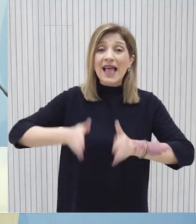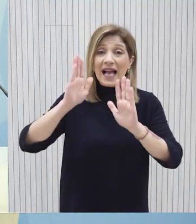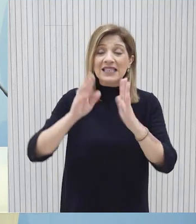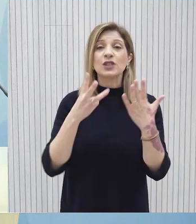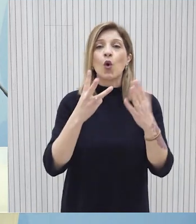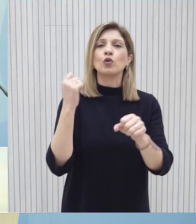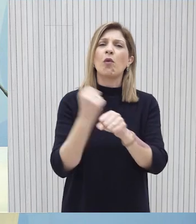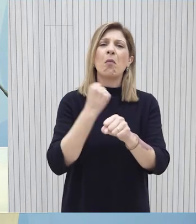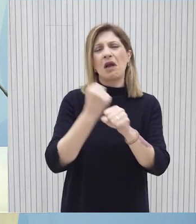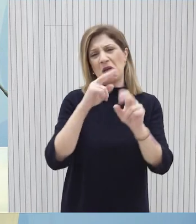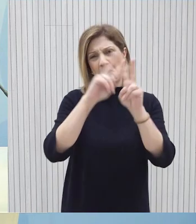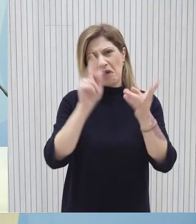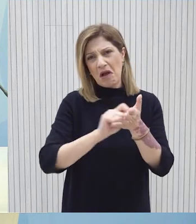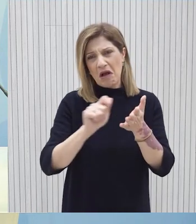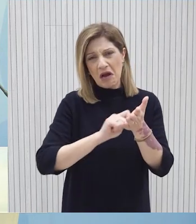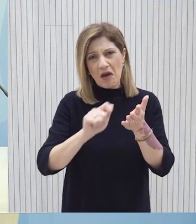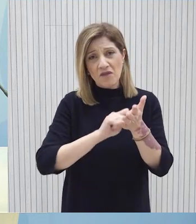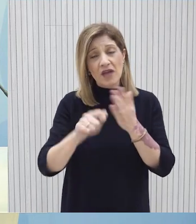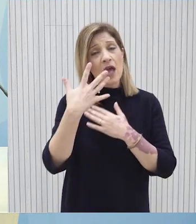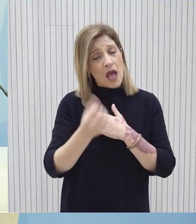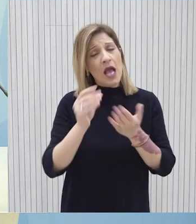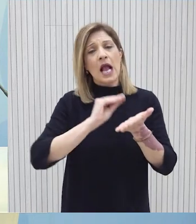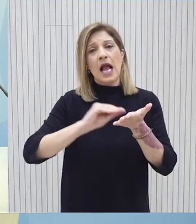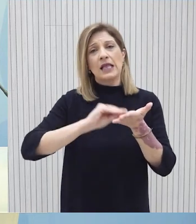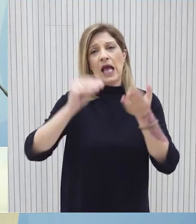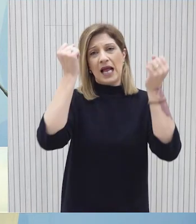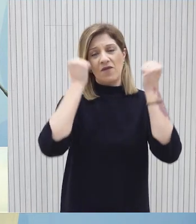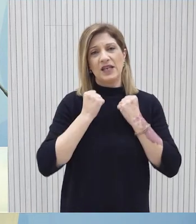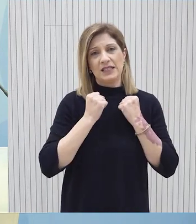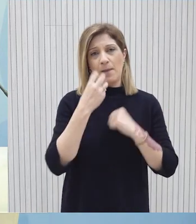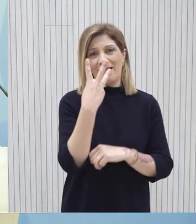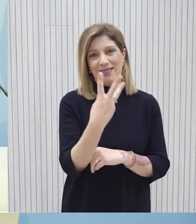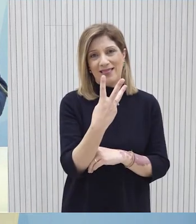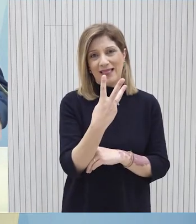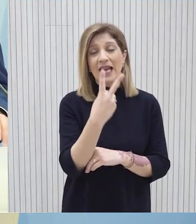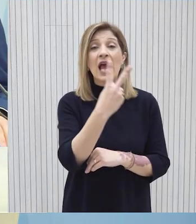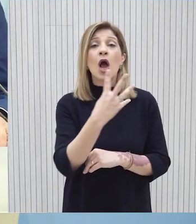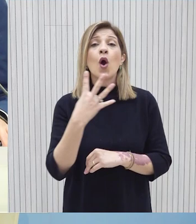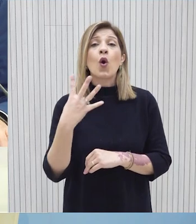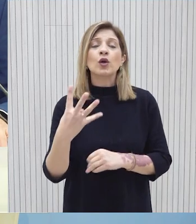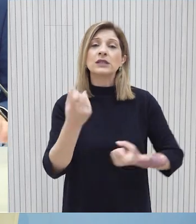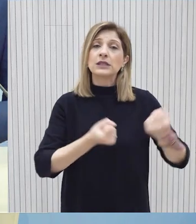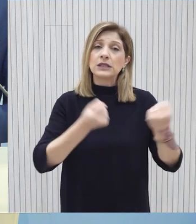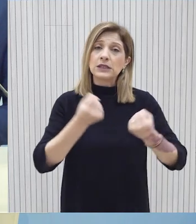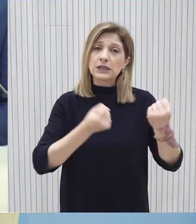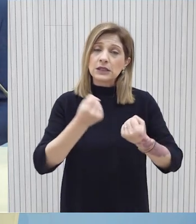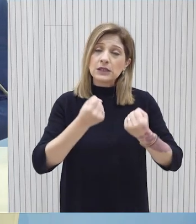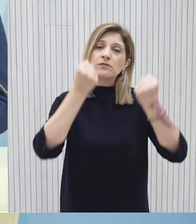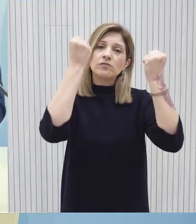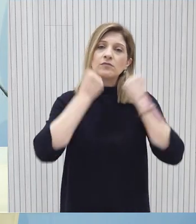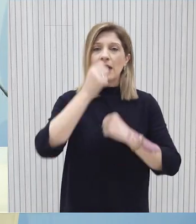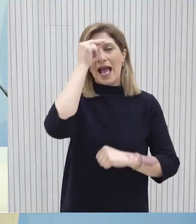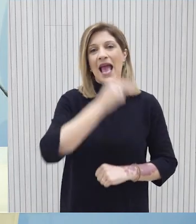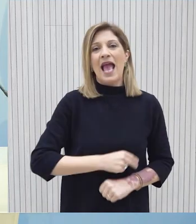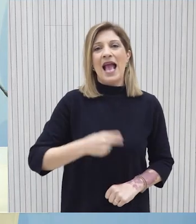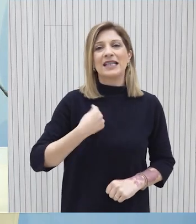οχτώ επαγγελματικά υποστατικά, εκ των οποίων έχουν ήδη καταγραφεί οι ζημιές στα τρία, 24 οχήματα και ζημιές στην Εκκλησία του